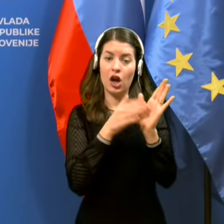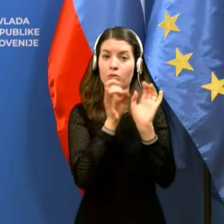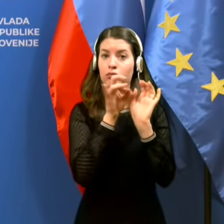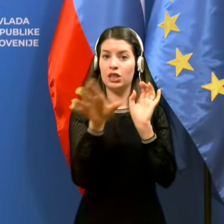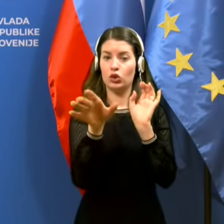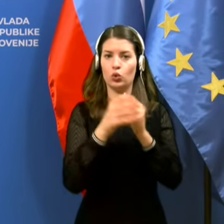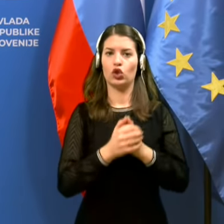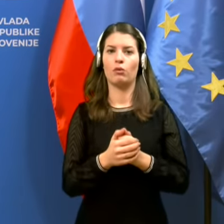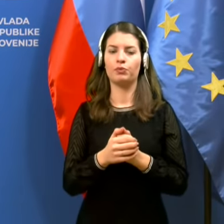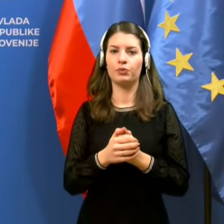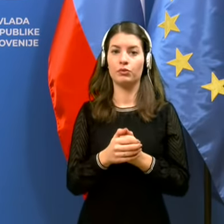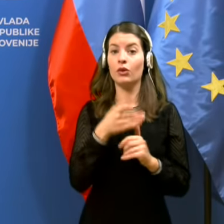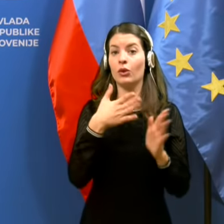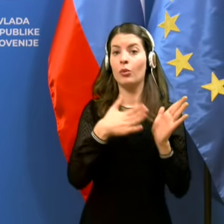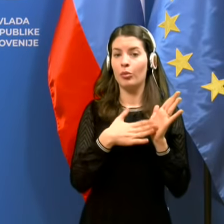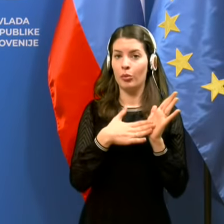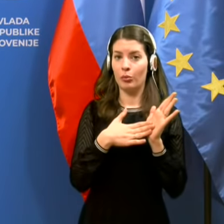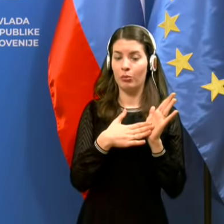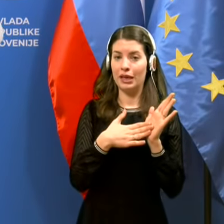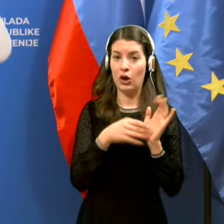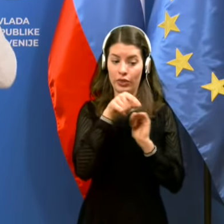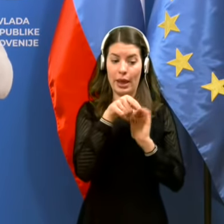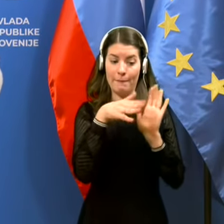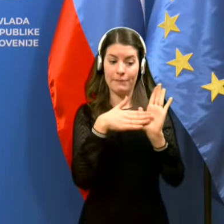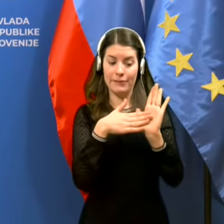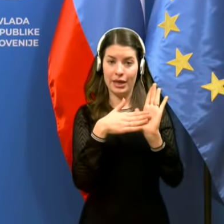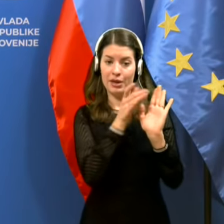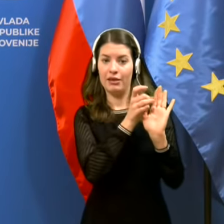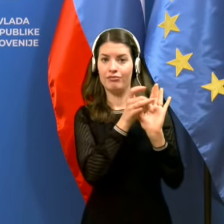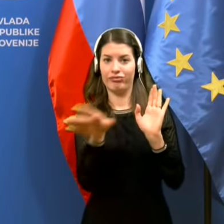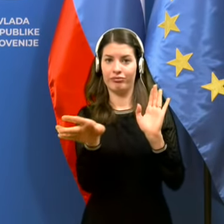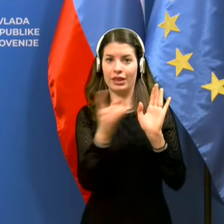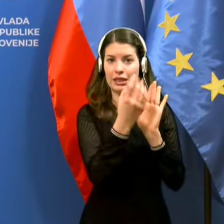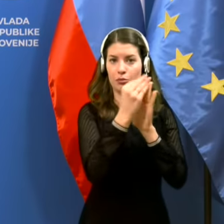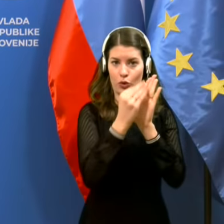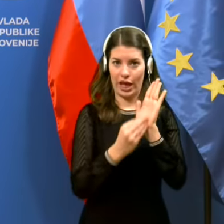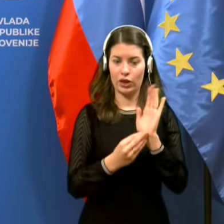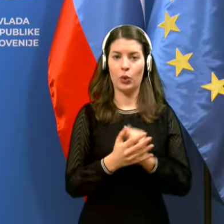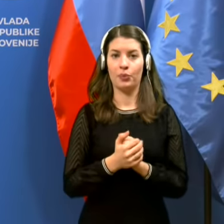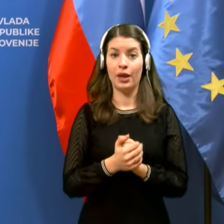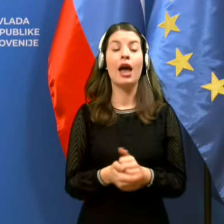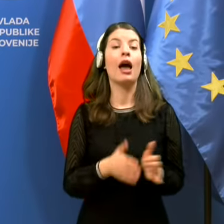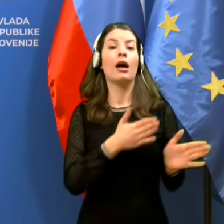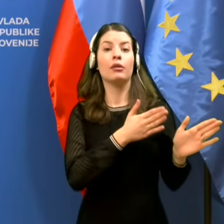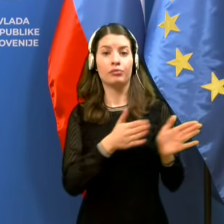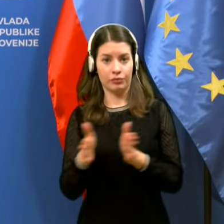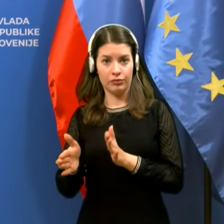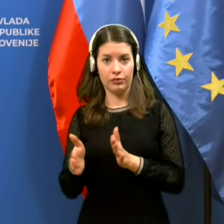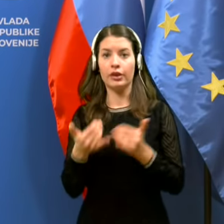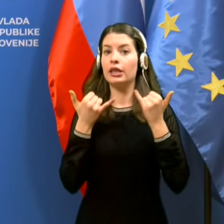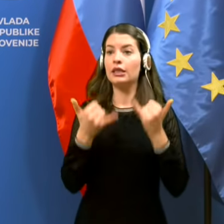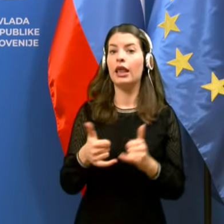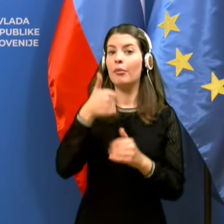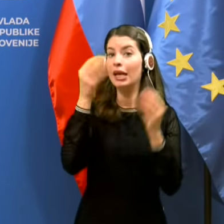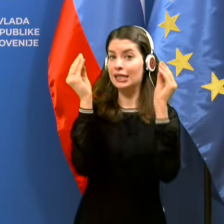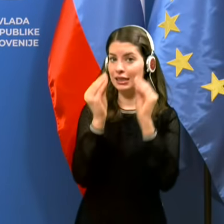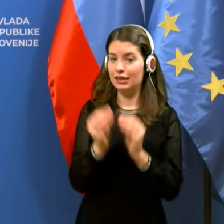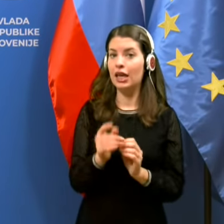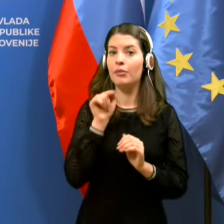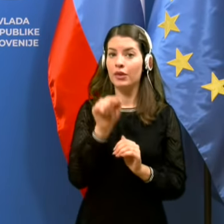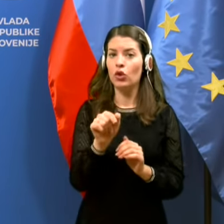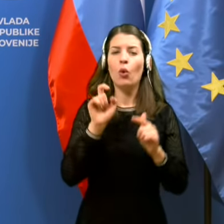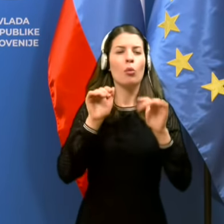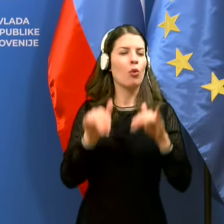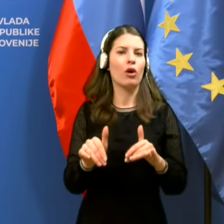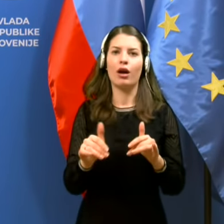po domače povedano in gre potem iz analitike ven. Zdaj smo pa prešli v sistem, kjer pač te zadeve morajo potekati